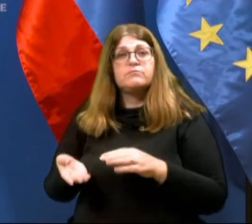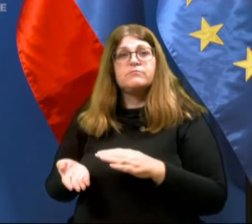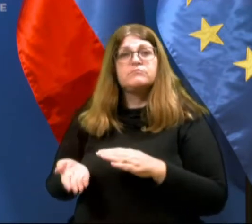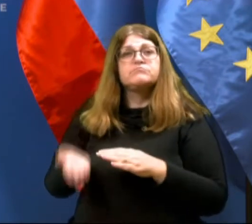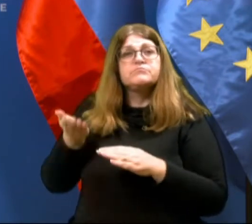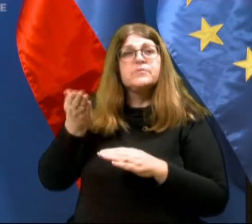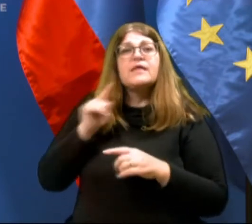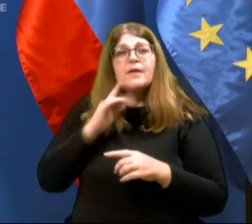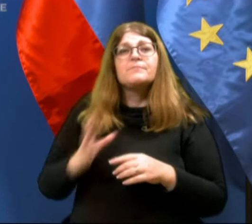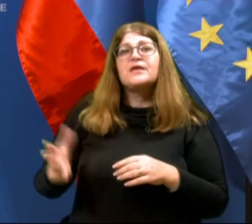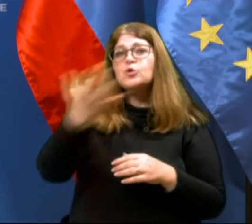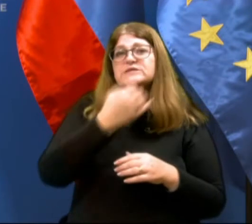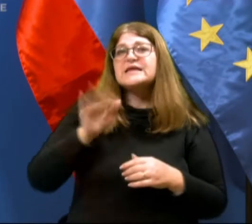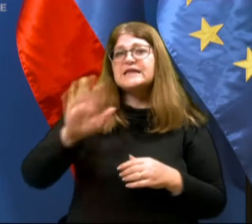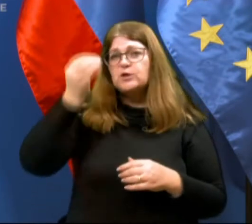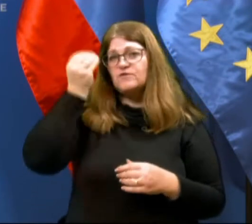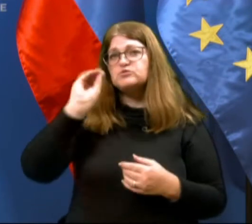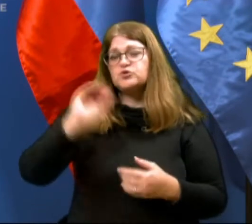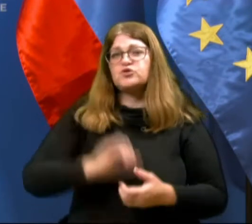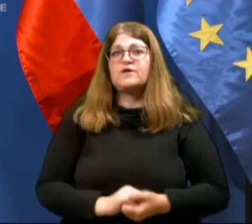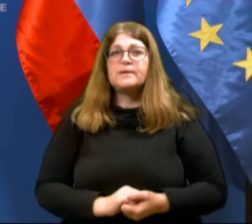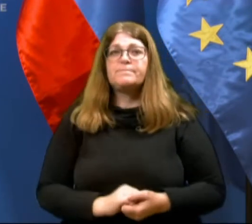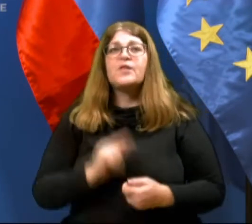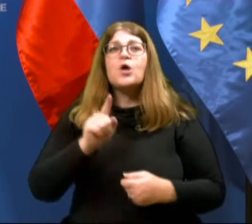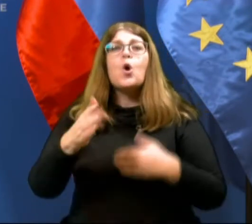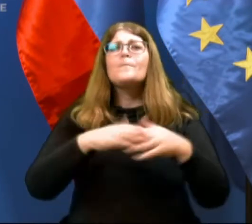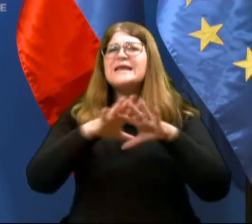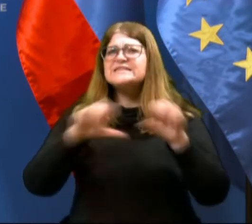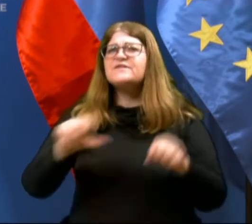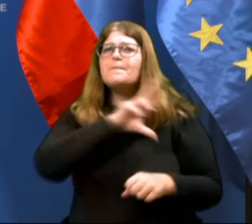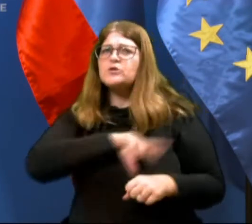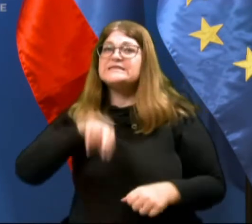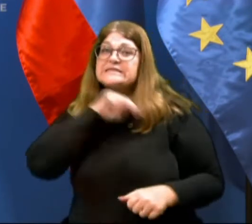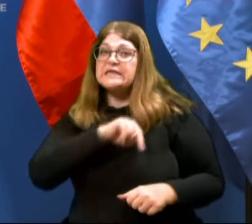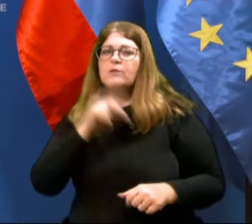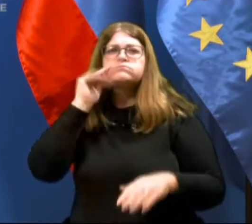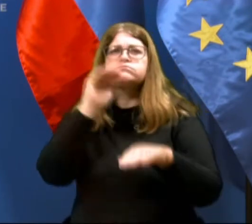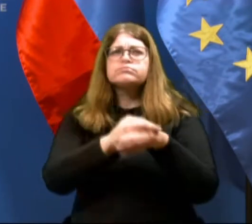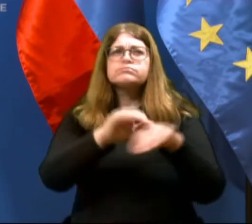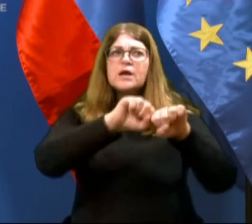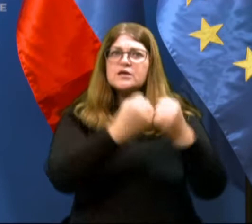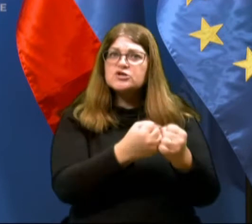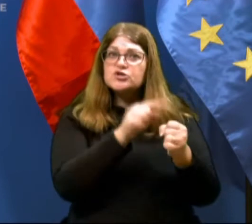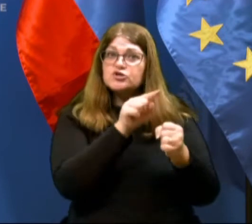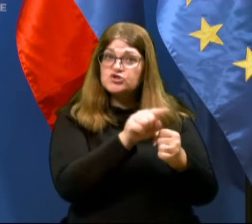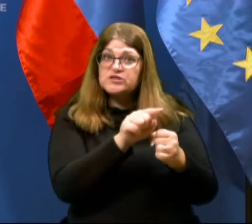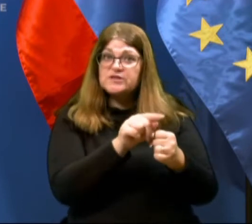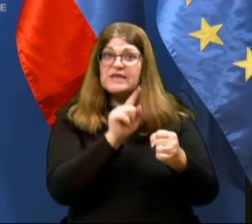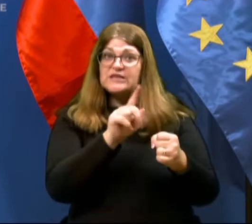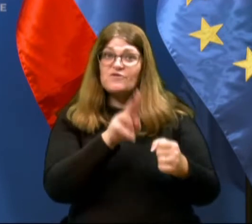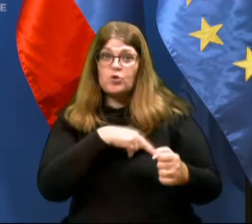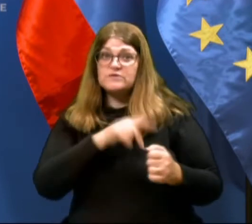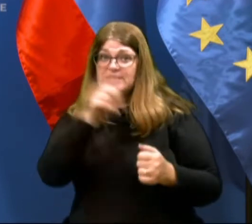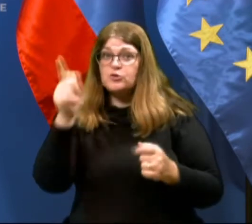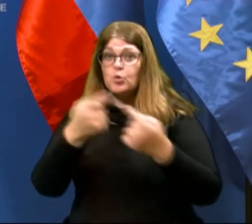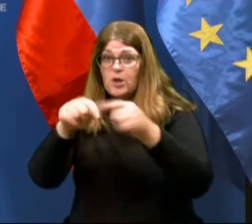da bi dosegli njihovo spoštovanje. Ko pri izvanju policijskih nalog zaznavamo kršitve, ki so v pristojnosti